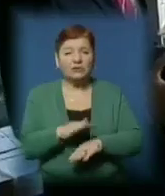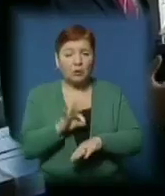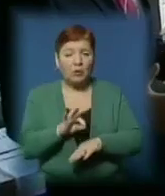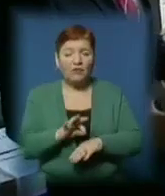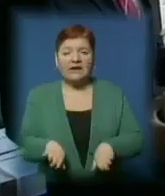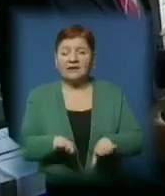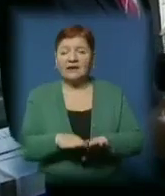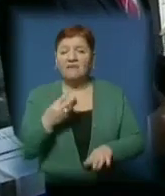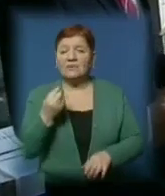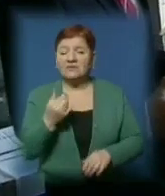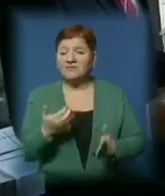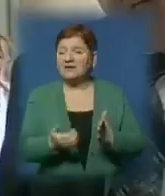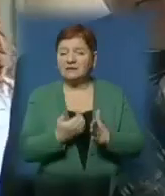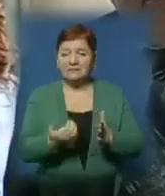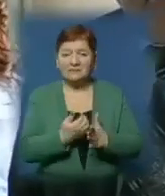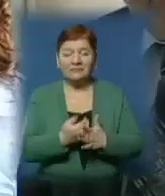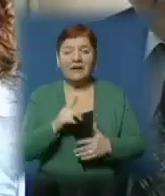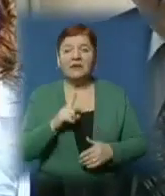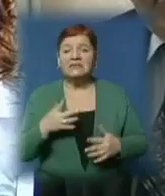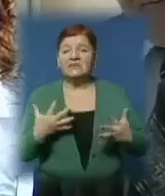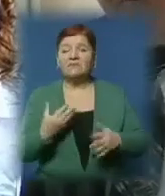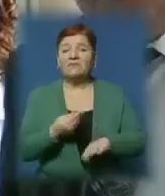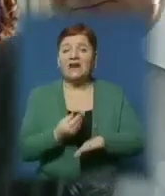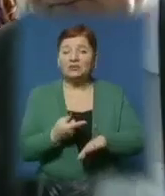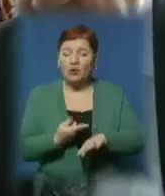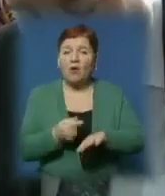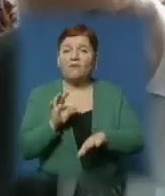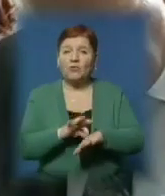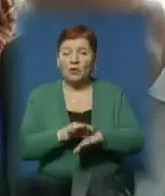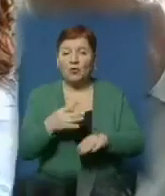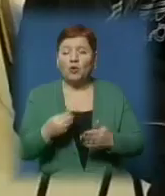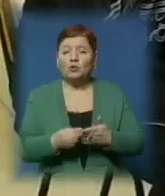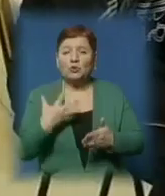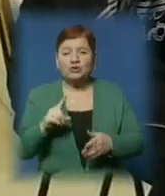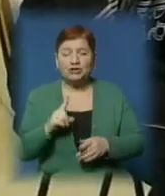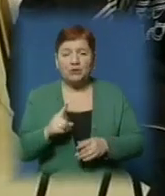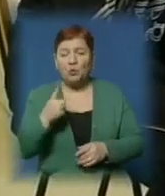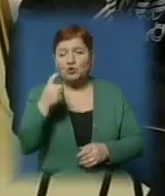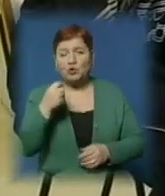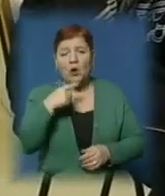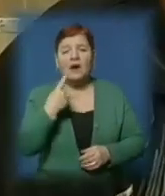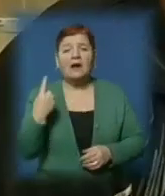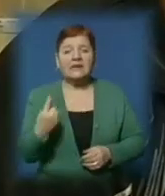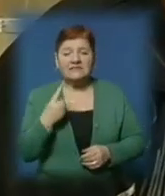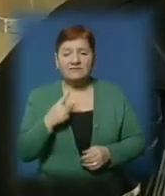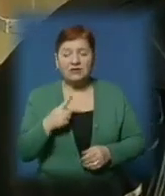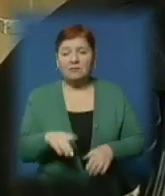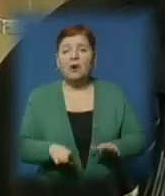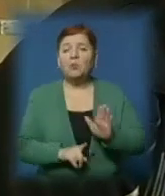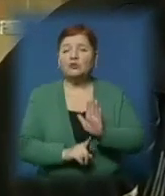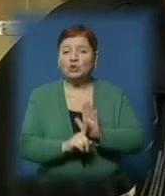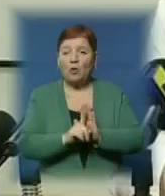фінансування недостатнє. Адже порятунок здоров'я важкохворого на рак коштуватиме дорожче чи не в 100 разів, ніж лікування недужого на